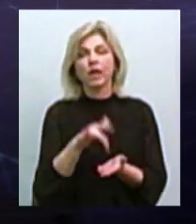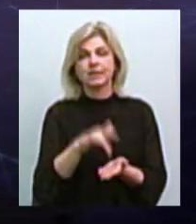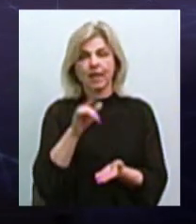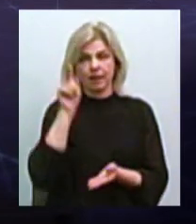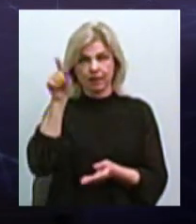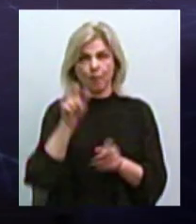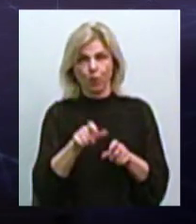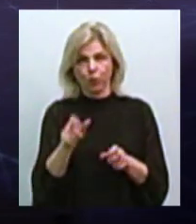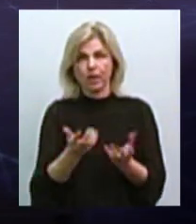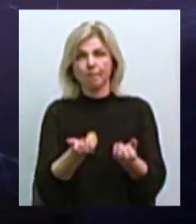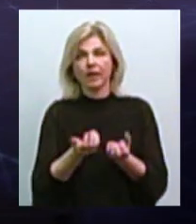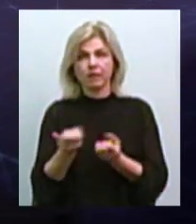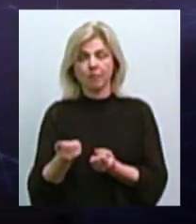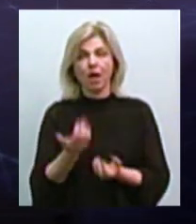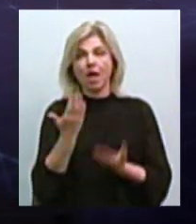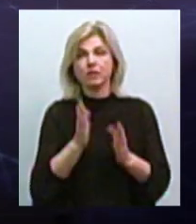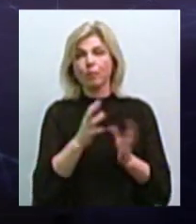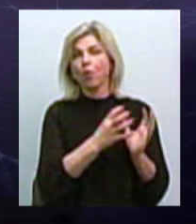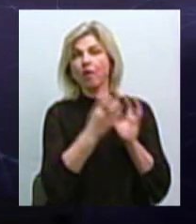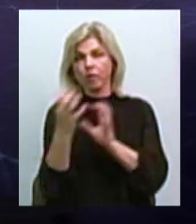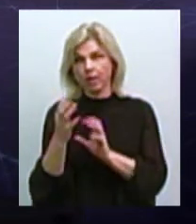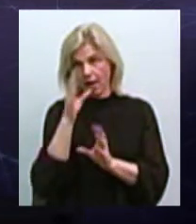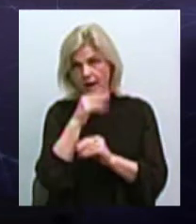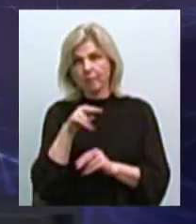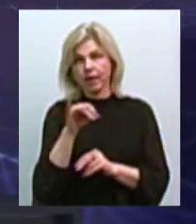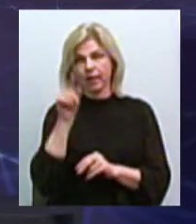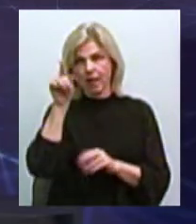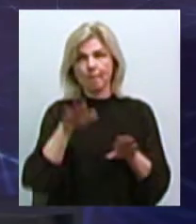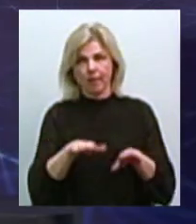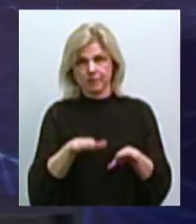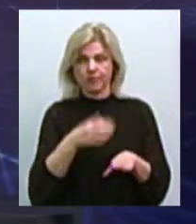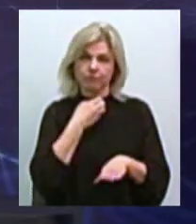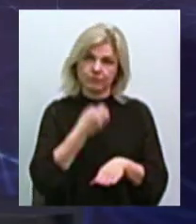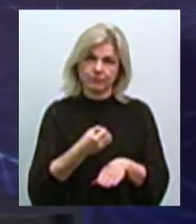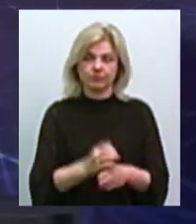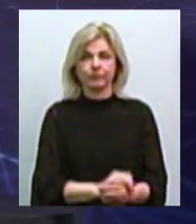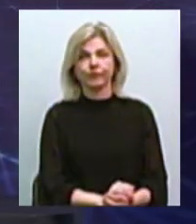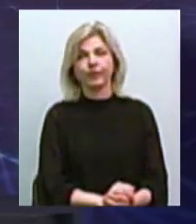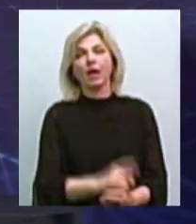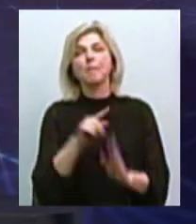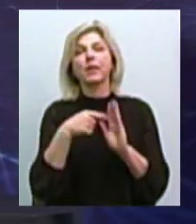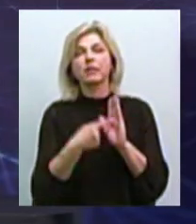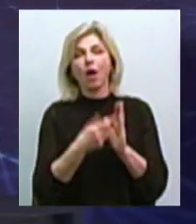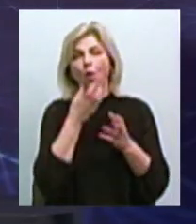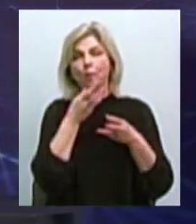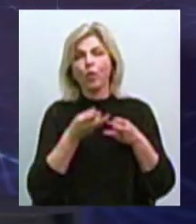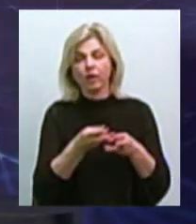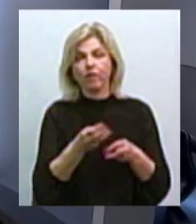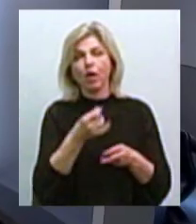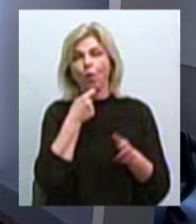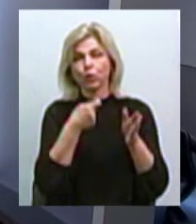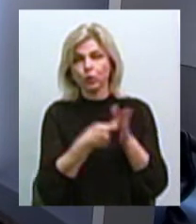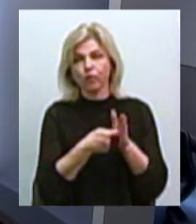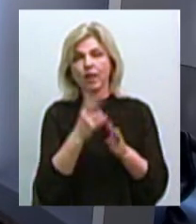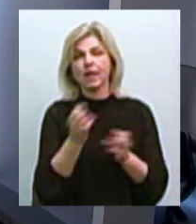Тобто, якщо будуть всі свозити, стане буде... Тобто, на сьогоднішній день питання обігріву та годування на